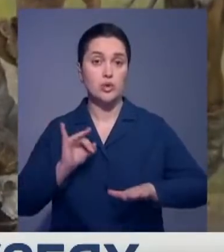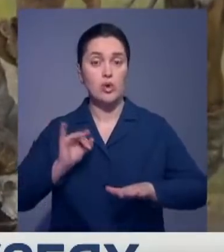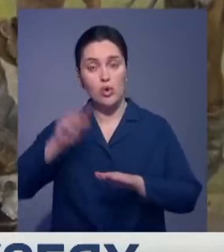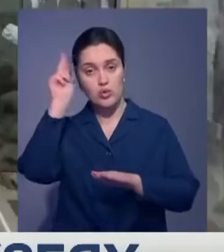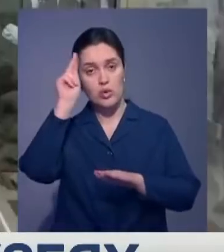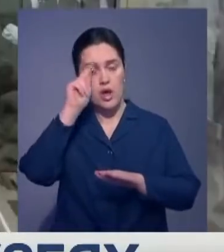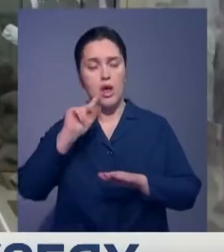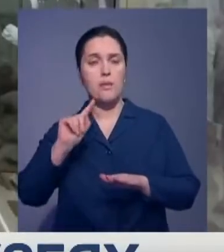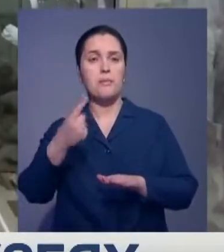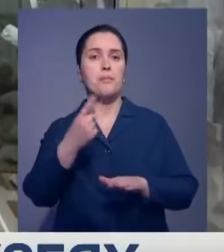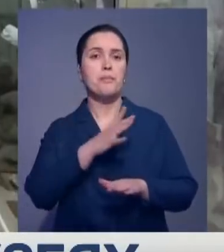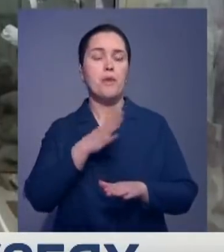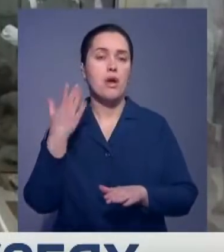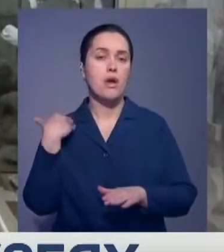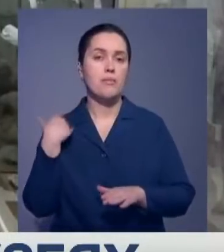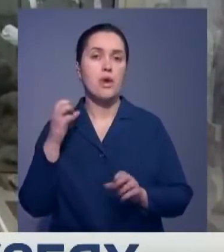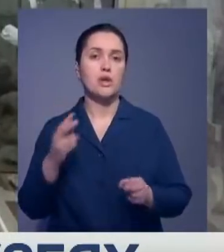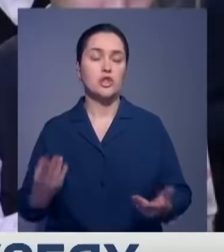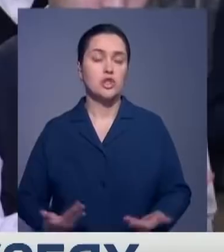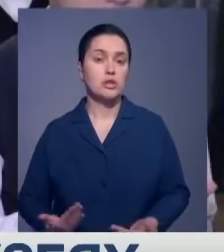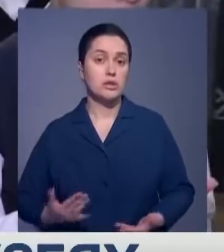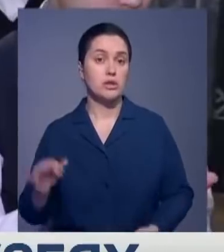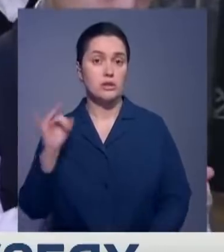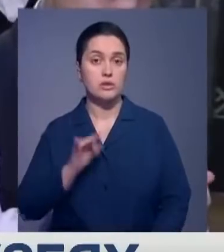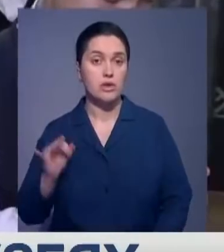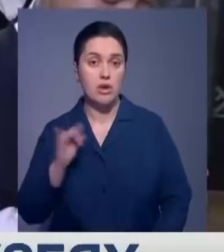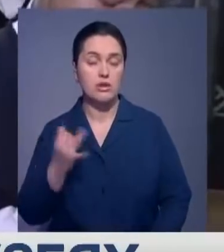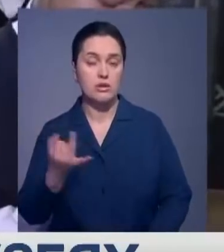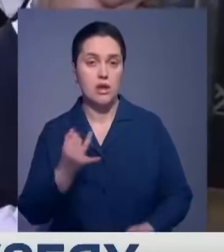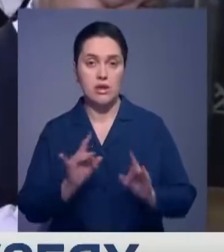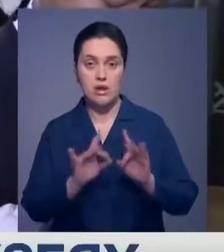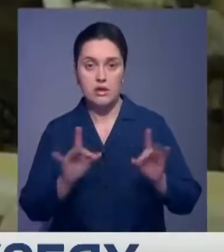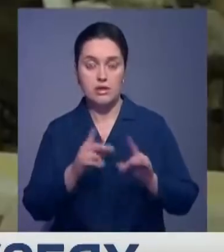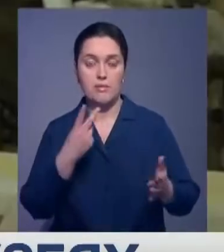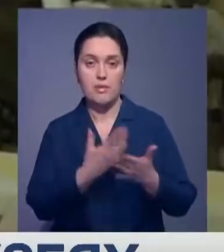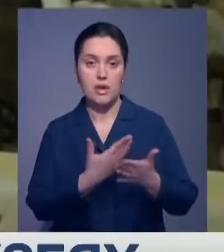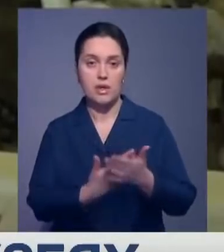первобытно общинный строй. На эту тему экспонатов и информации здесь более чем достаточно.